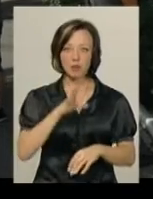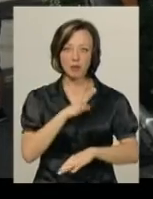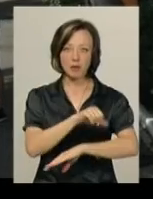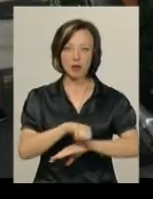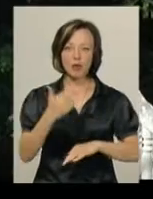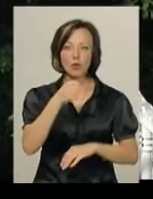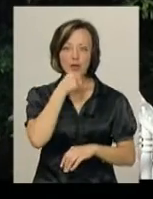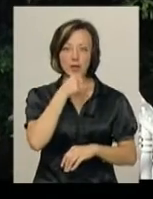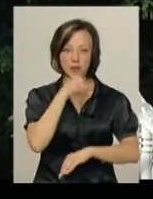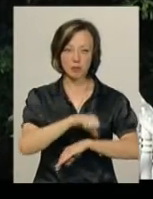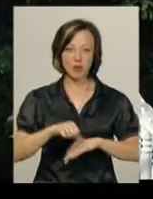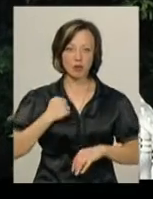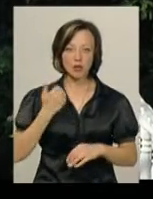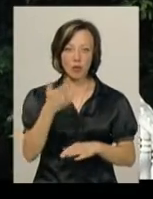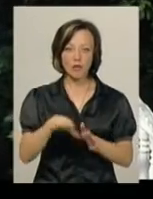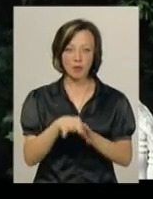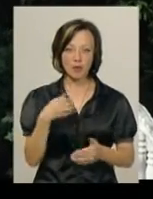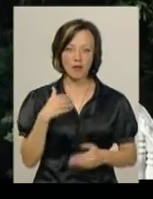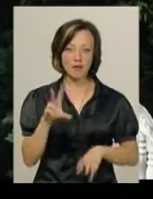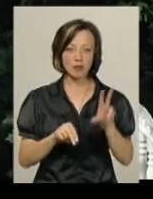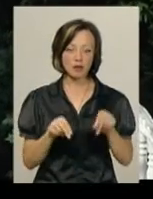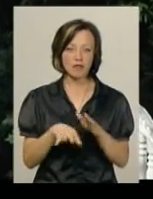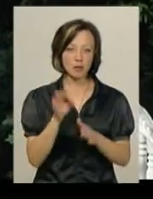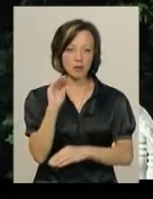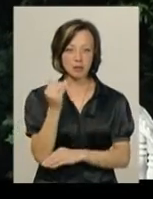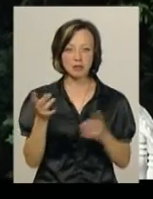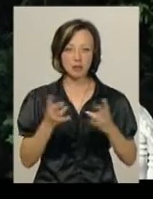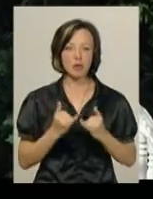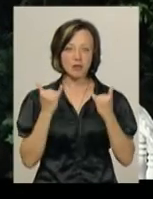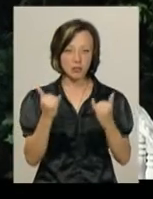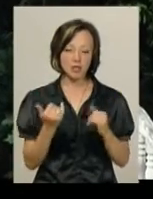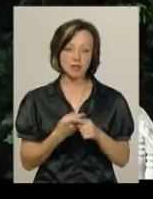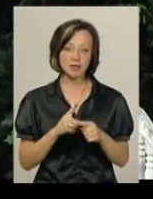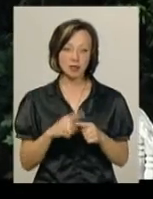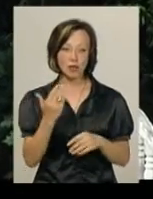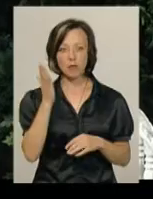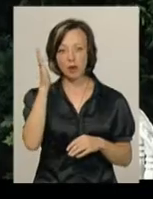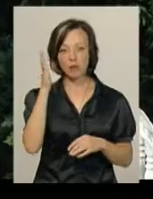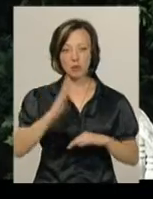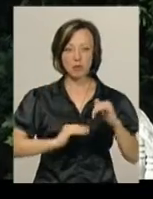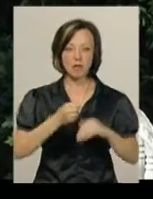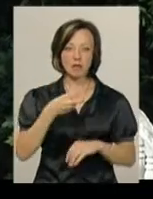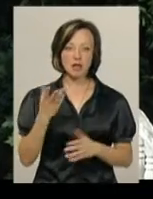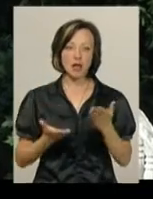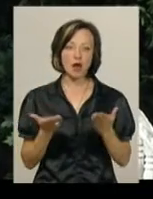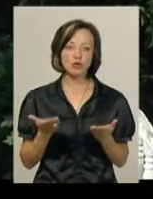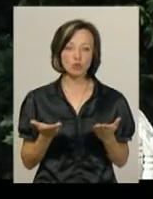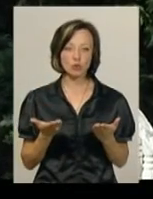у його дід прикордонник. Це його вибір, а я вважаю, що вибір дитини треба поважати, це його майбутня професія. Якщо